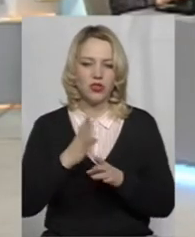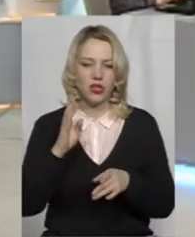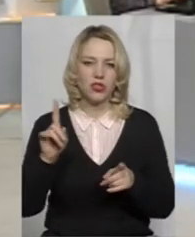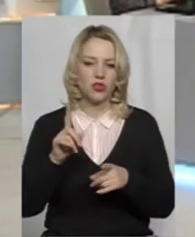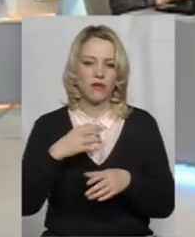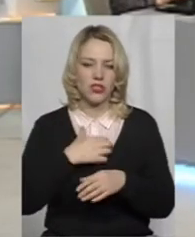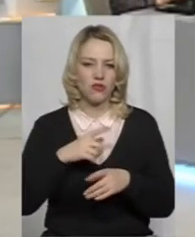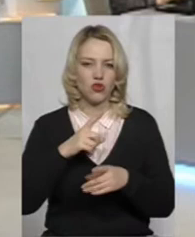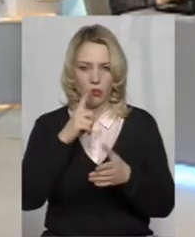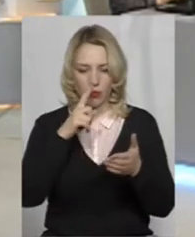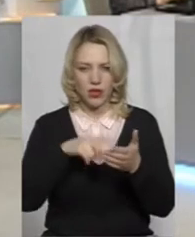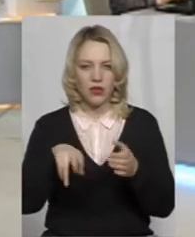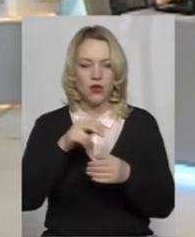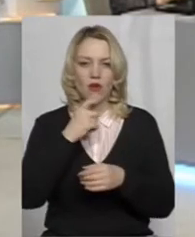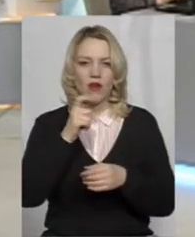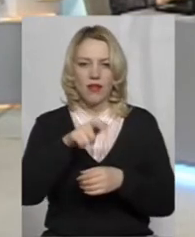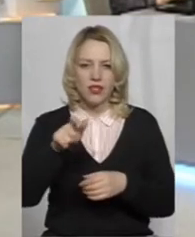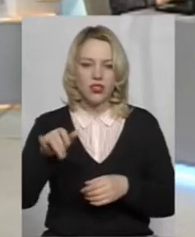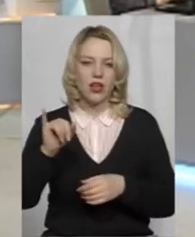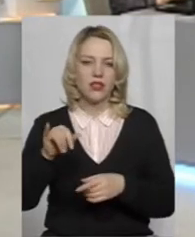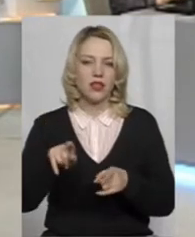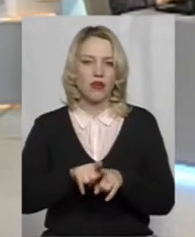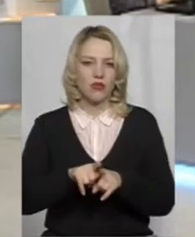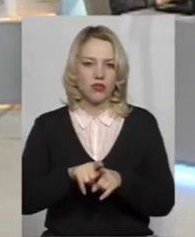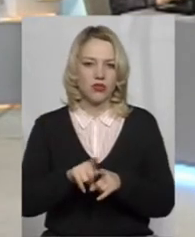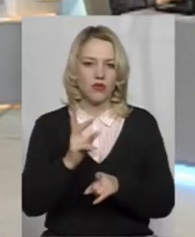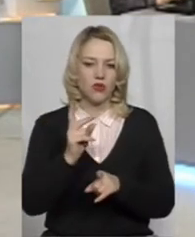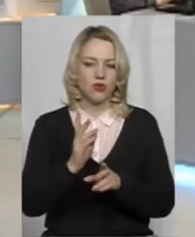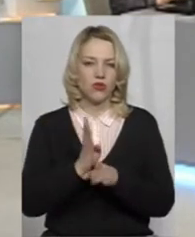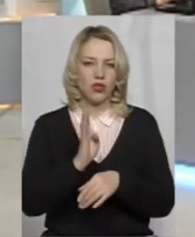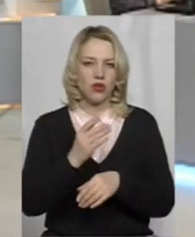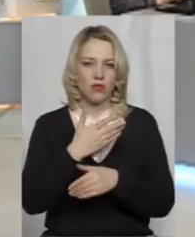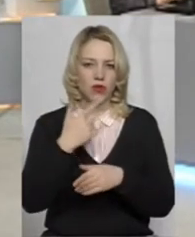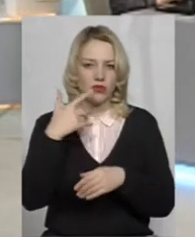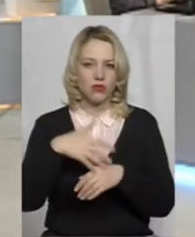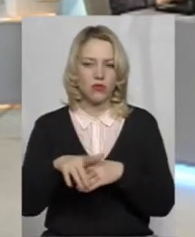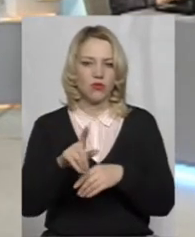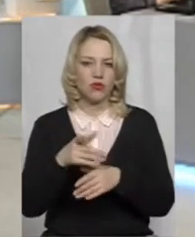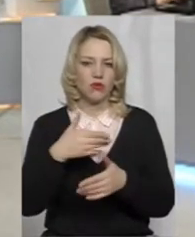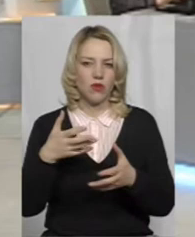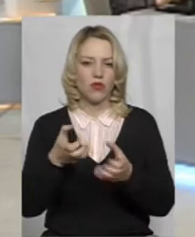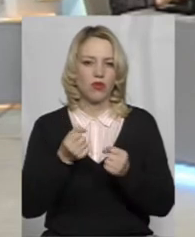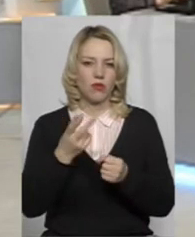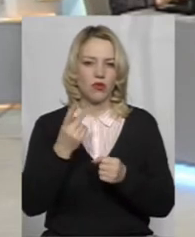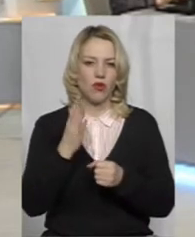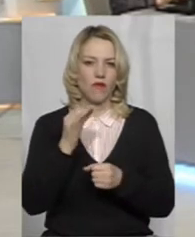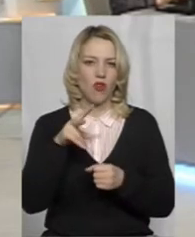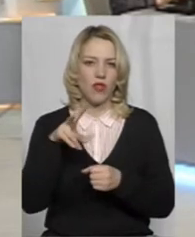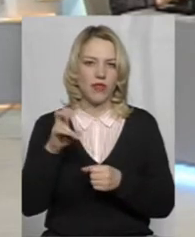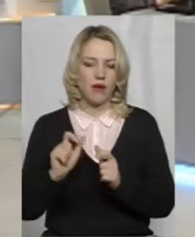щоб доходило до глядача. А в другу чергу, ви розумієте, що таким чином ми отримуємо другу волну